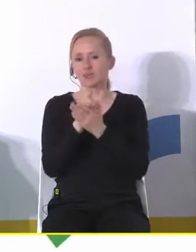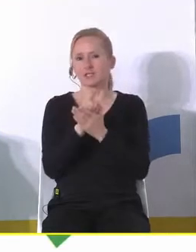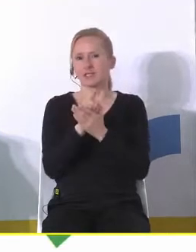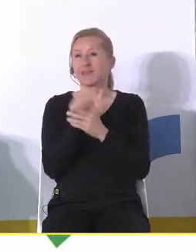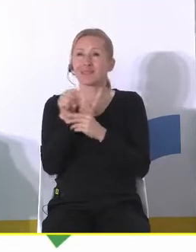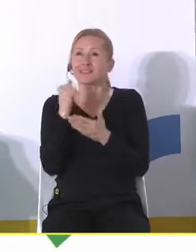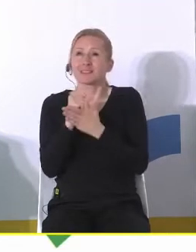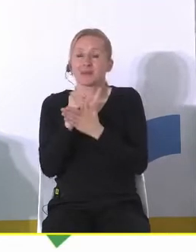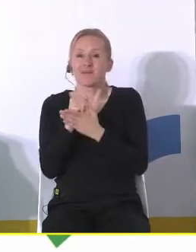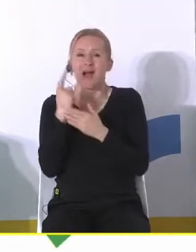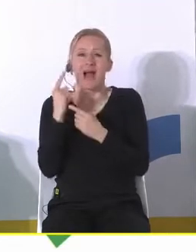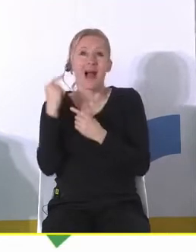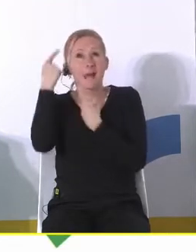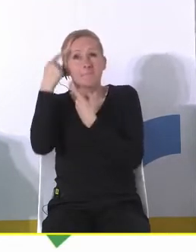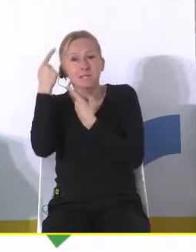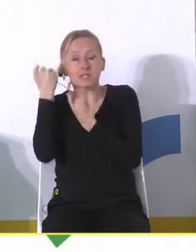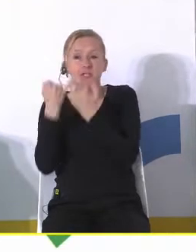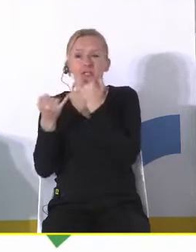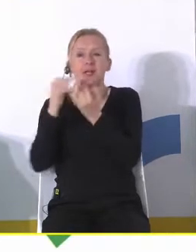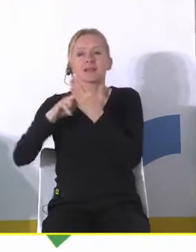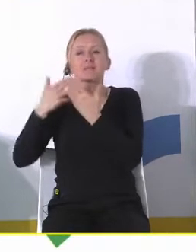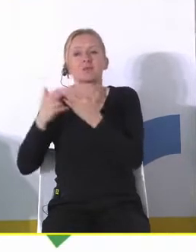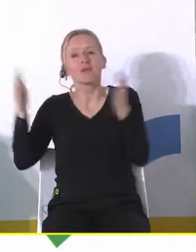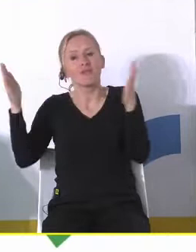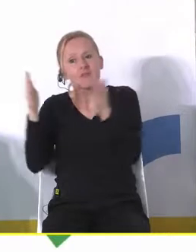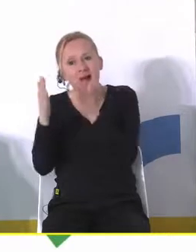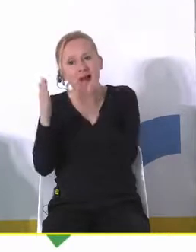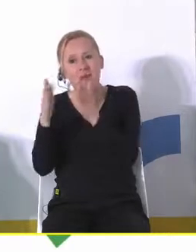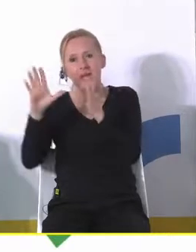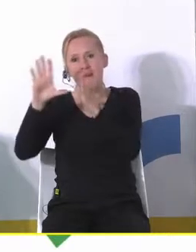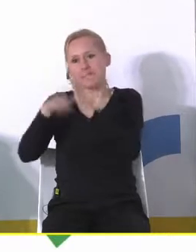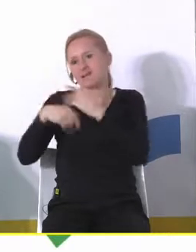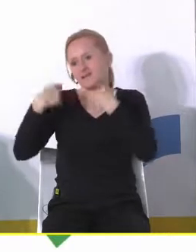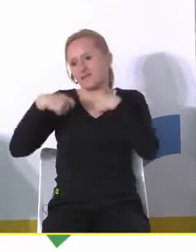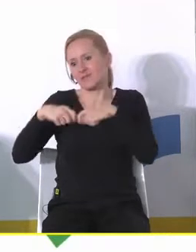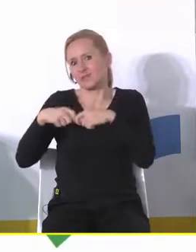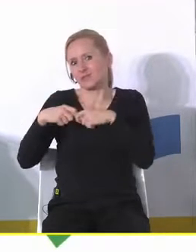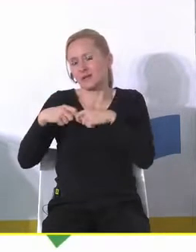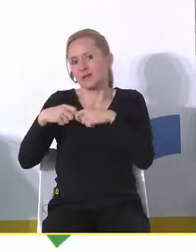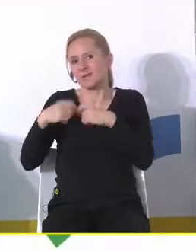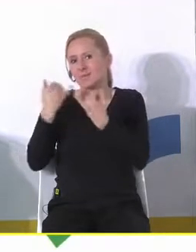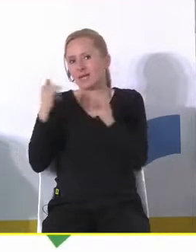nie o to chodzi natomiast myślę że gdyby właśnie w mniejszych społecznościach w mniejszych miejscowościach w mniejszych miastach